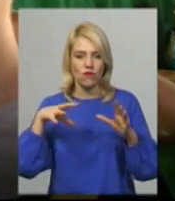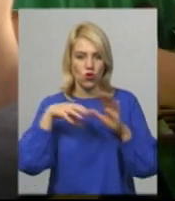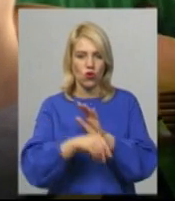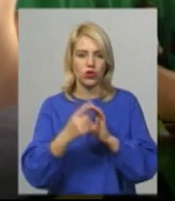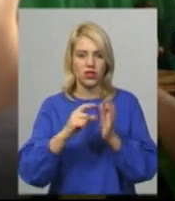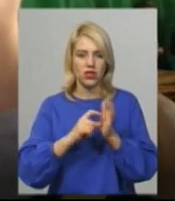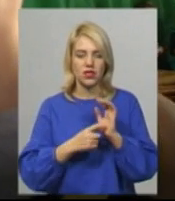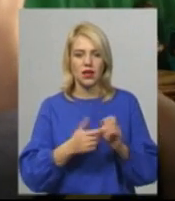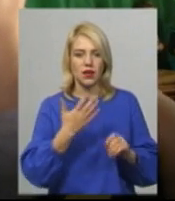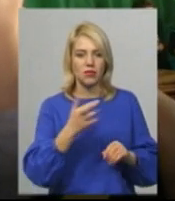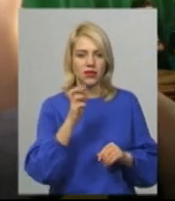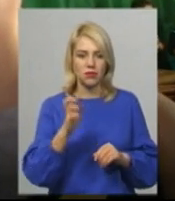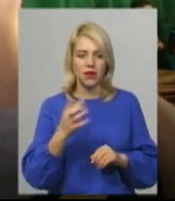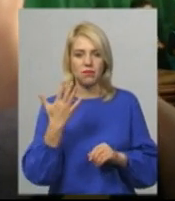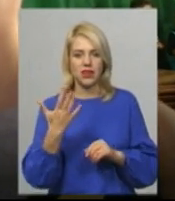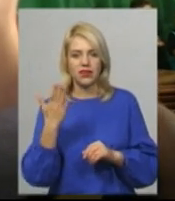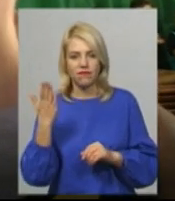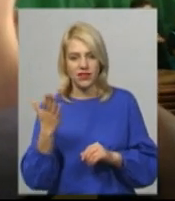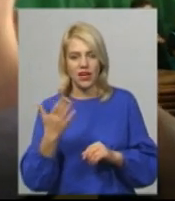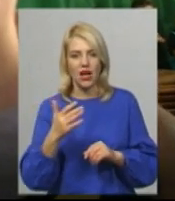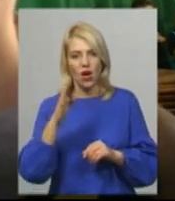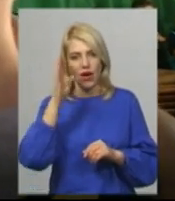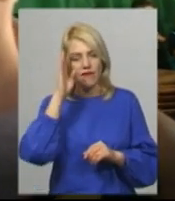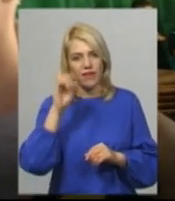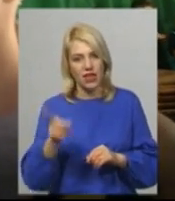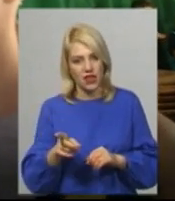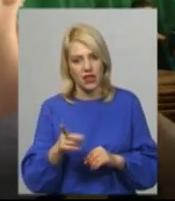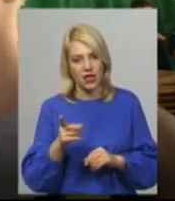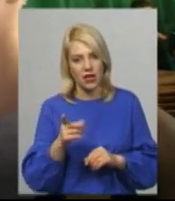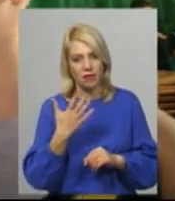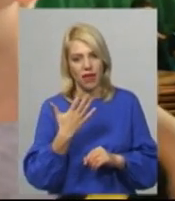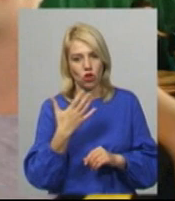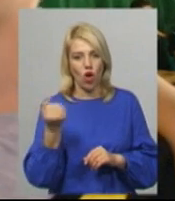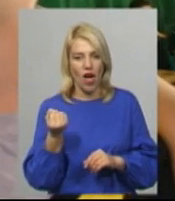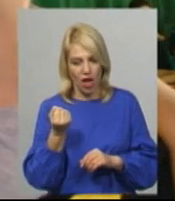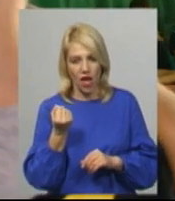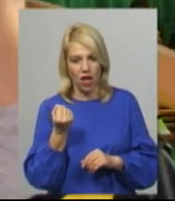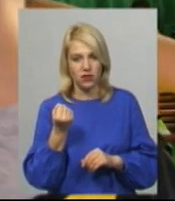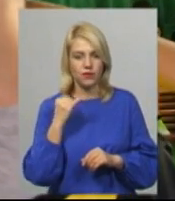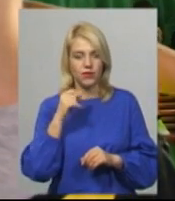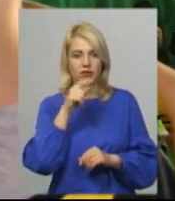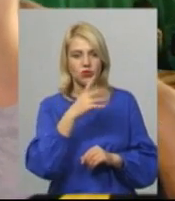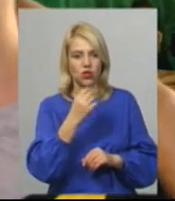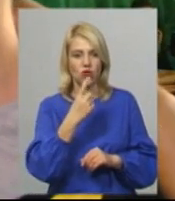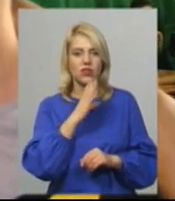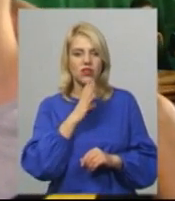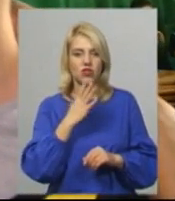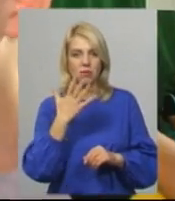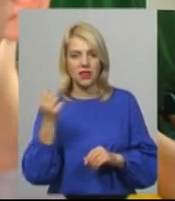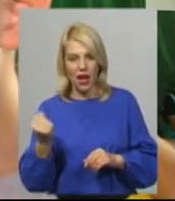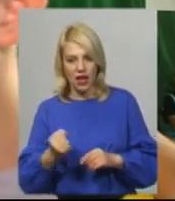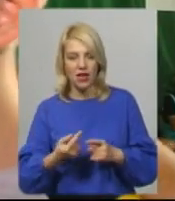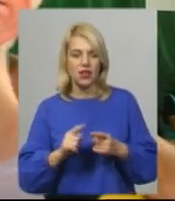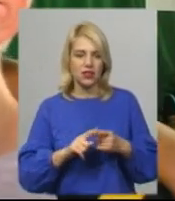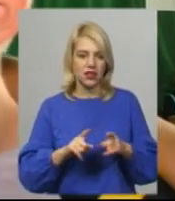'ятого Б, і там ще одна дівчина з п'ятого Б, він з п'ятого А, і там ще одна дівчина з п'ятого А.